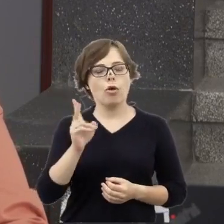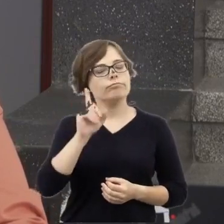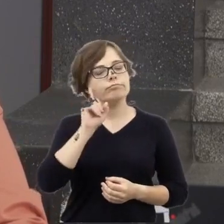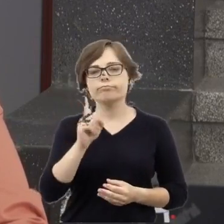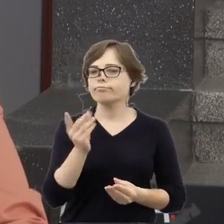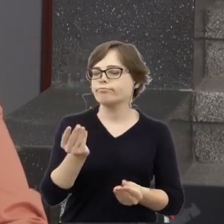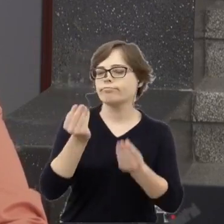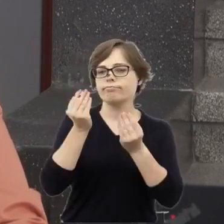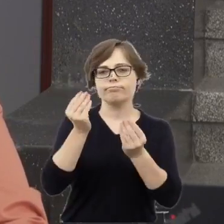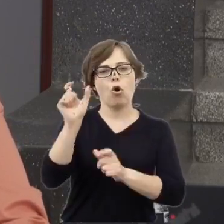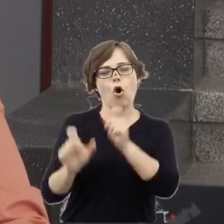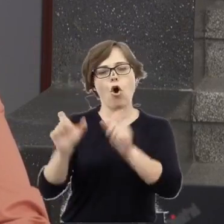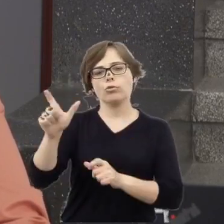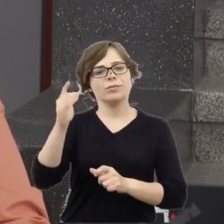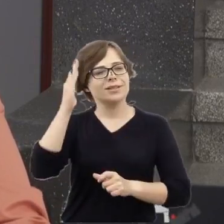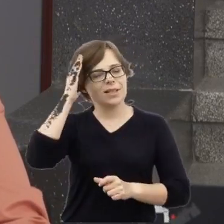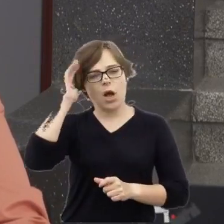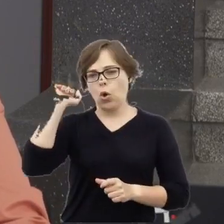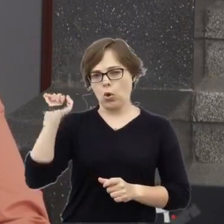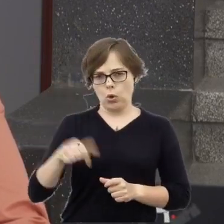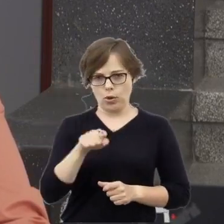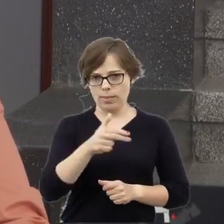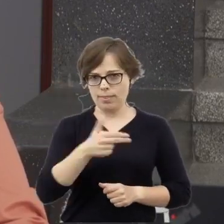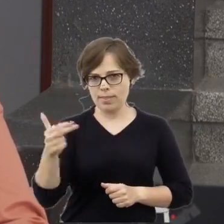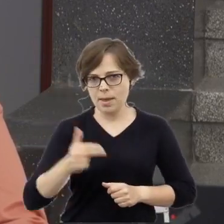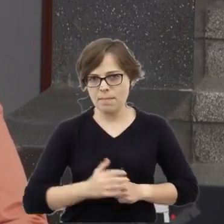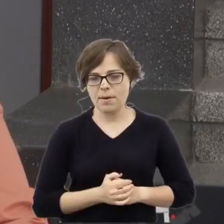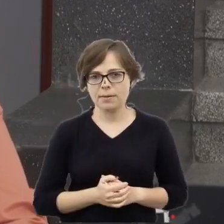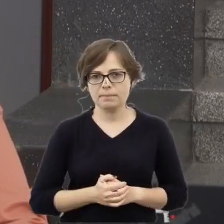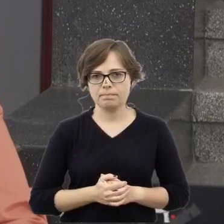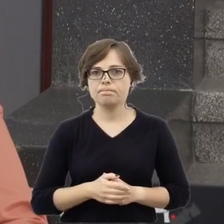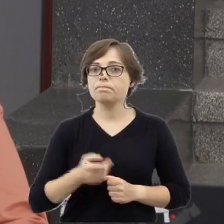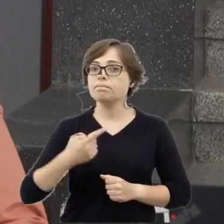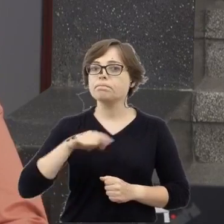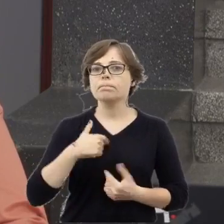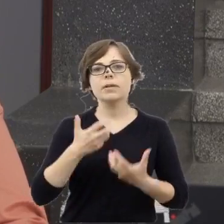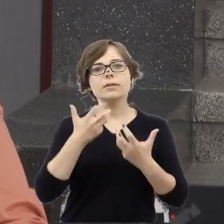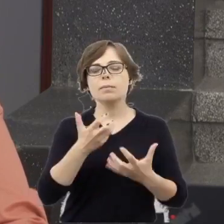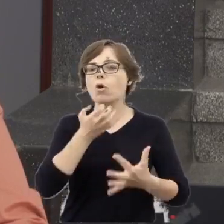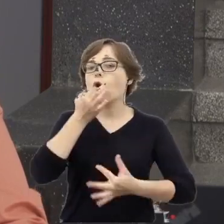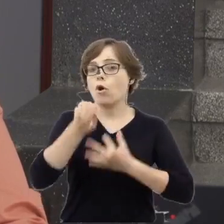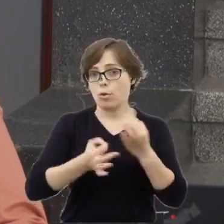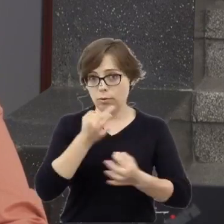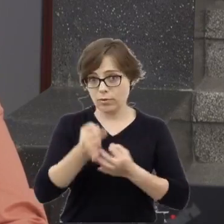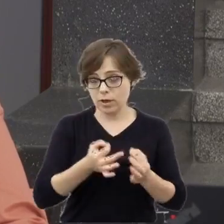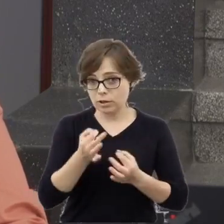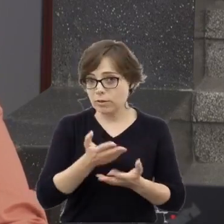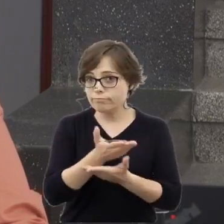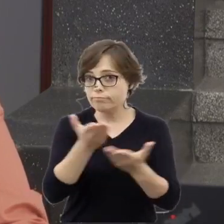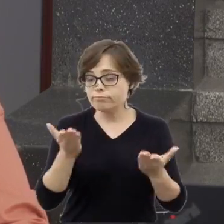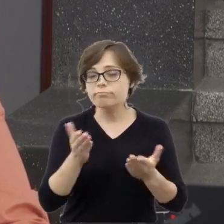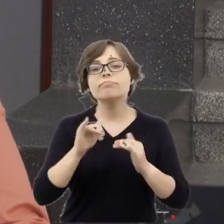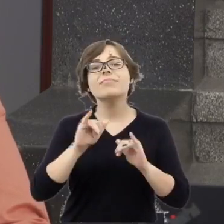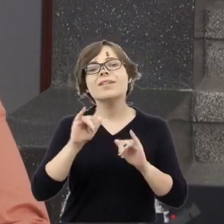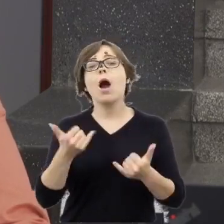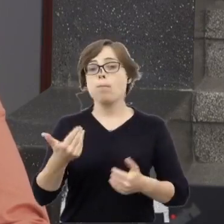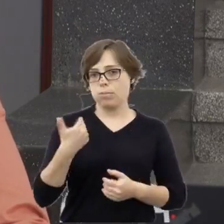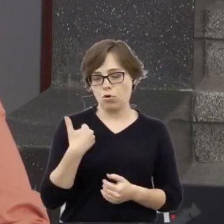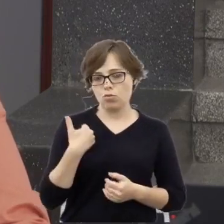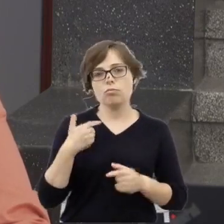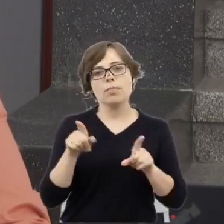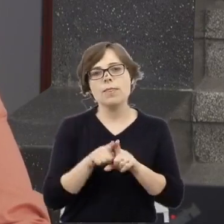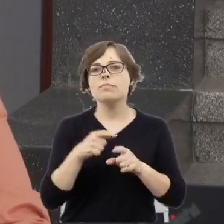znawcy tematu i chcemy Państwu opowiedzieć o tym, jak było przedstawić fakty